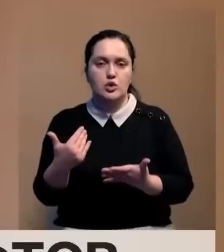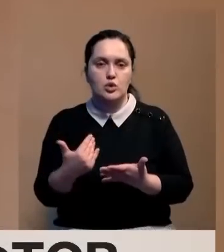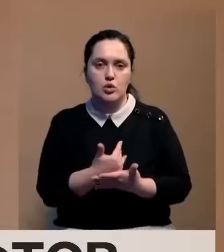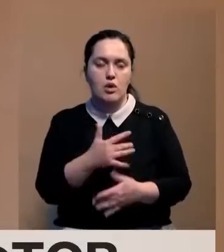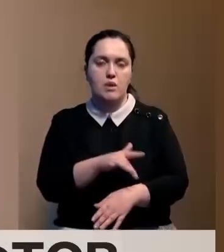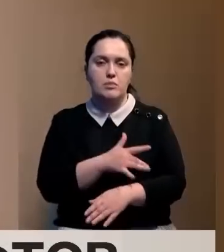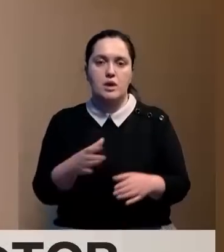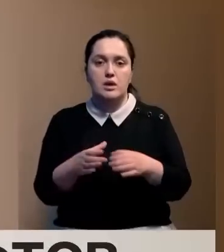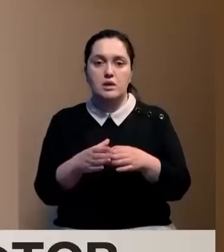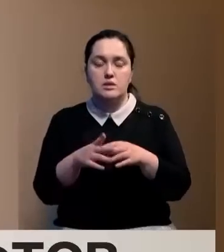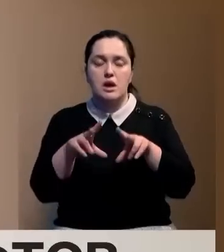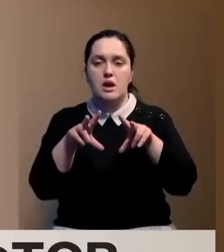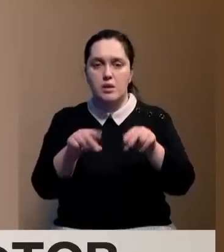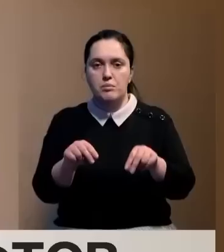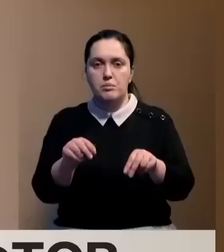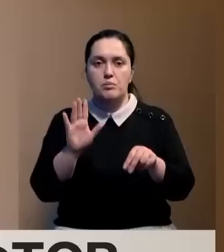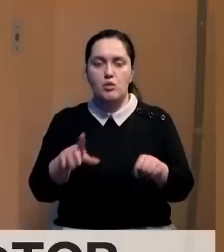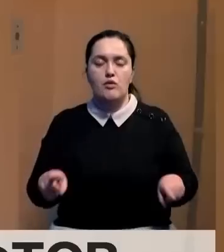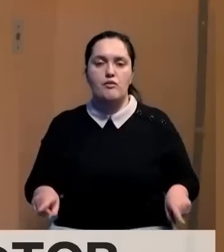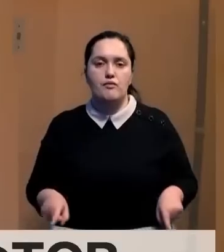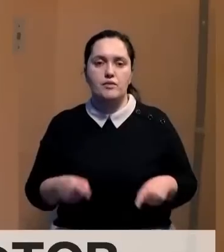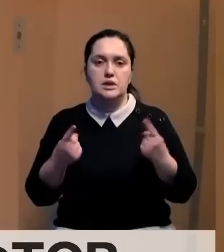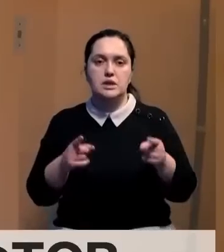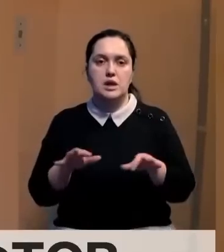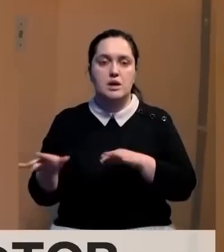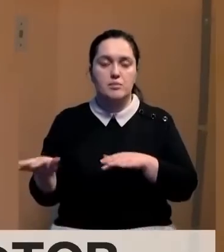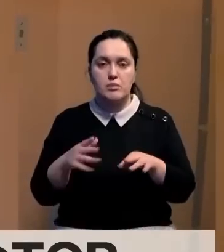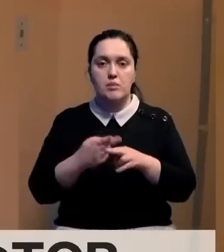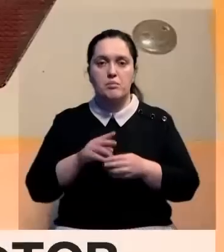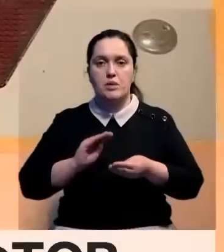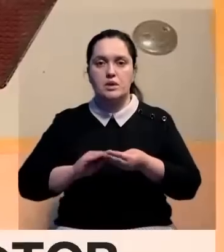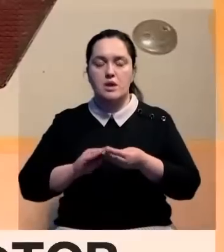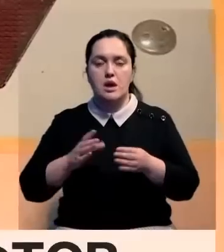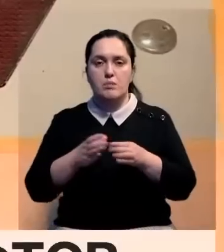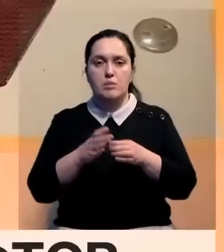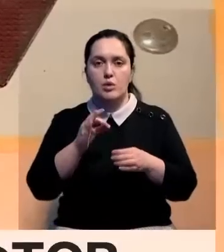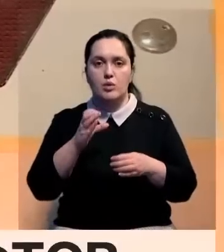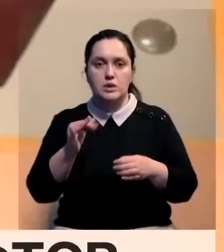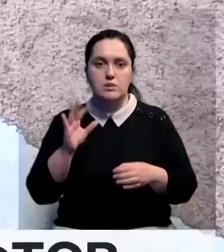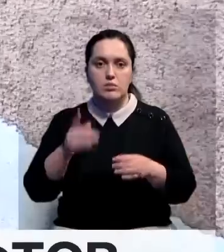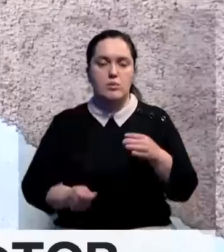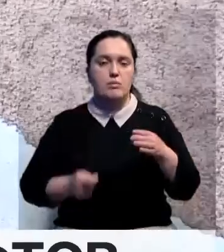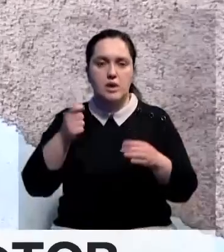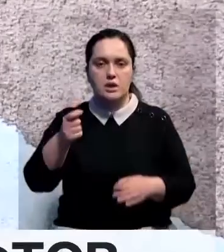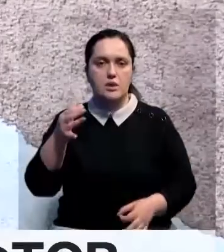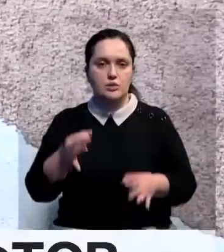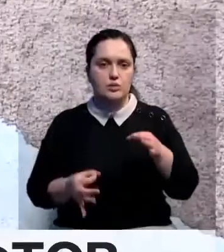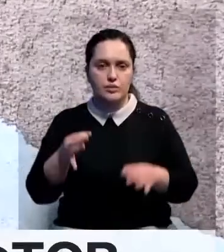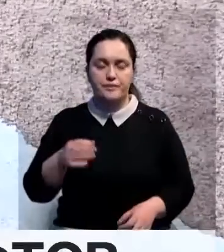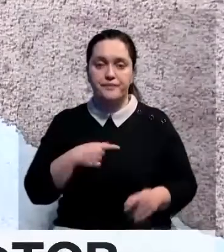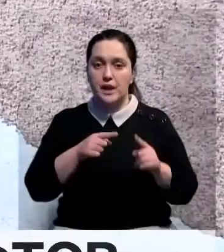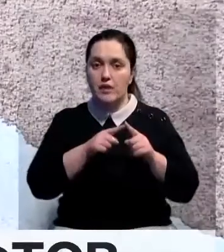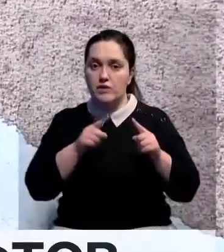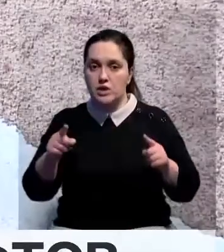организацию. Она обещает помочь с восстановлением механизма. А на прежнюю компанию ВОСИ намерены подать в суд. Я в течение месяца